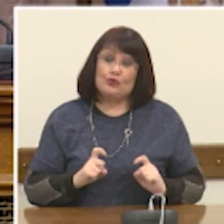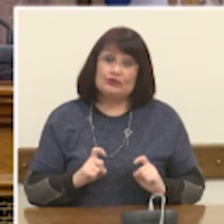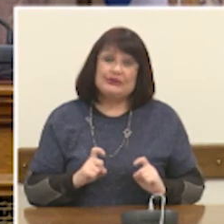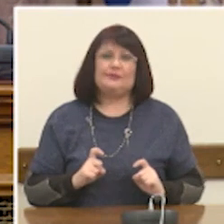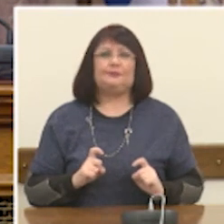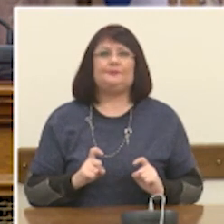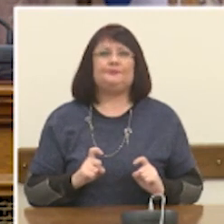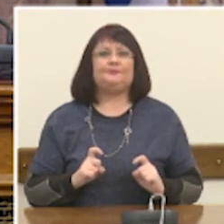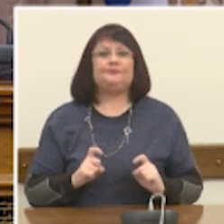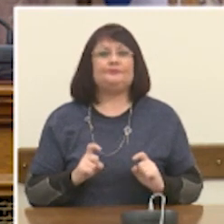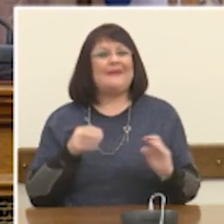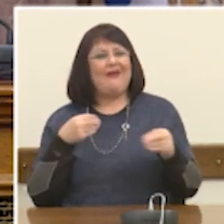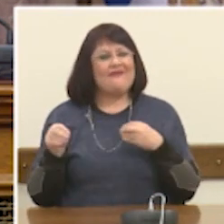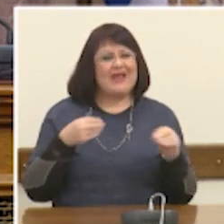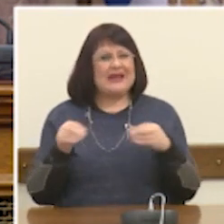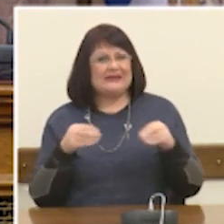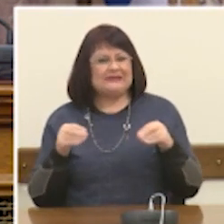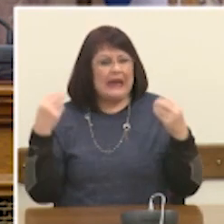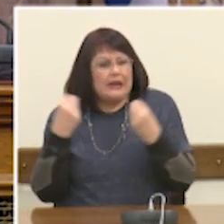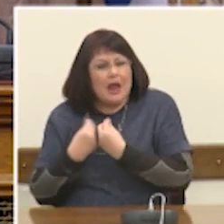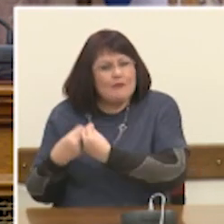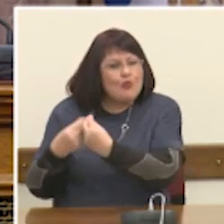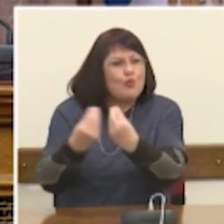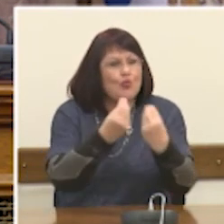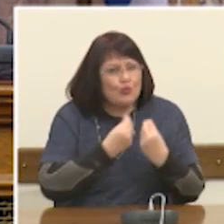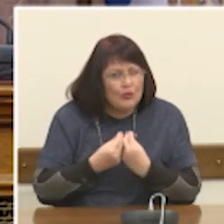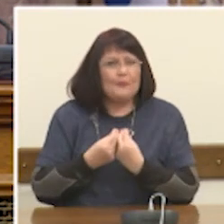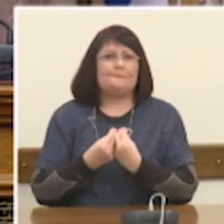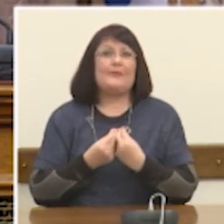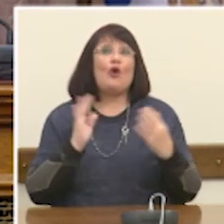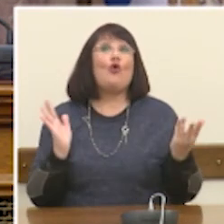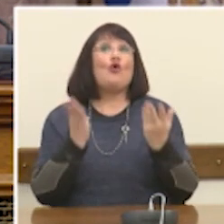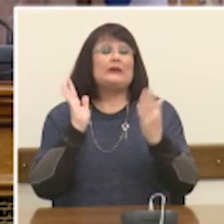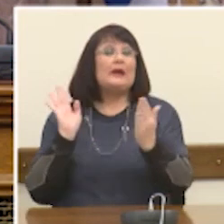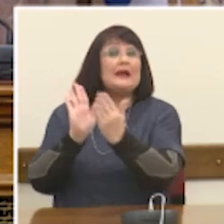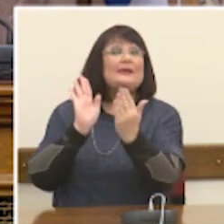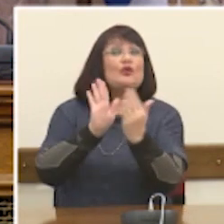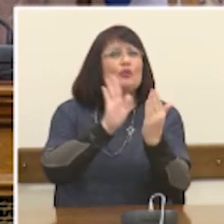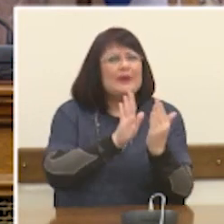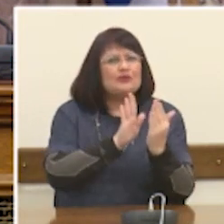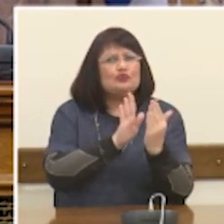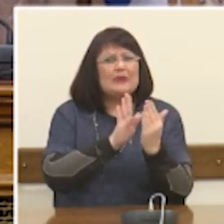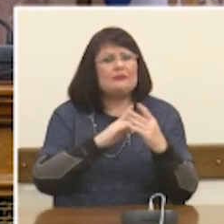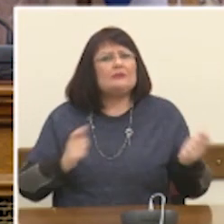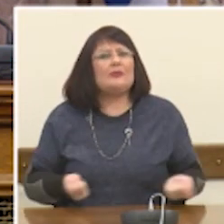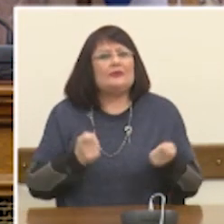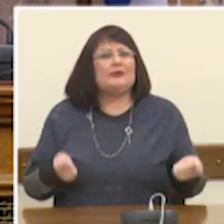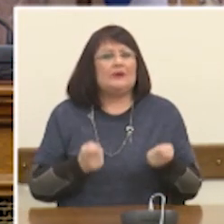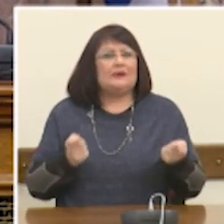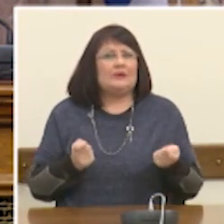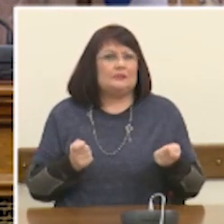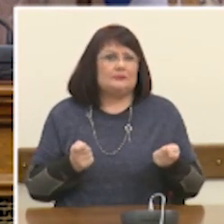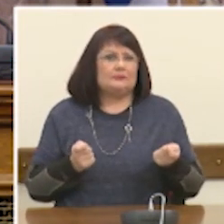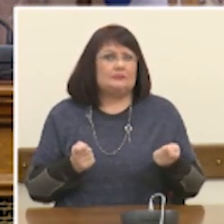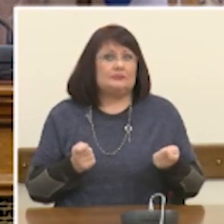ευελιξία μας και την προσαρμοστικότητά μας, όταν βρισκόμαστε αντιμέτωποι με εξελίξεις, τις οποίες είτε δεν έχουμε